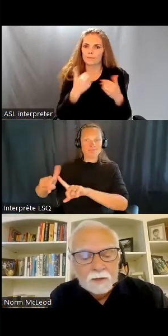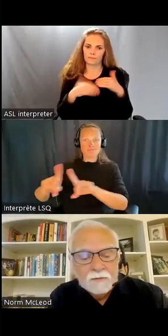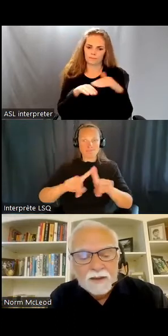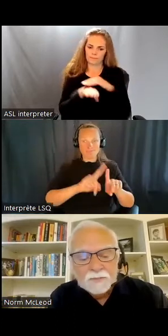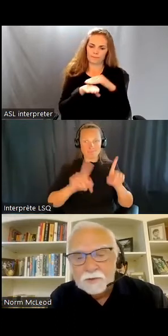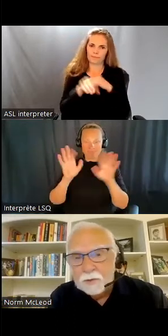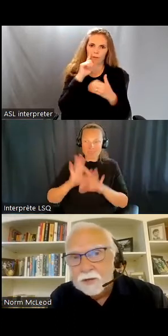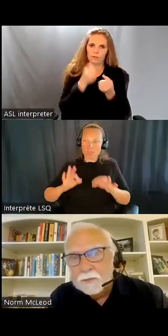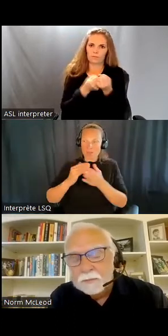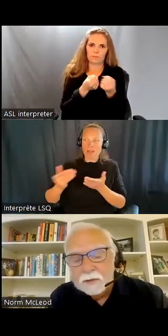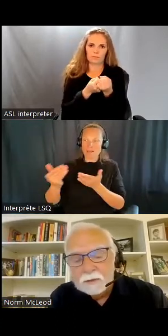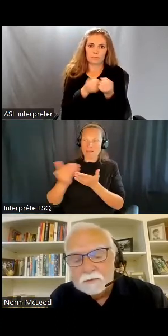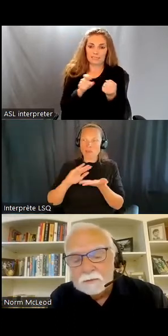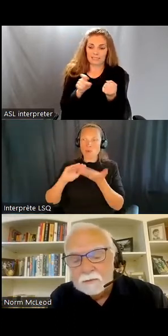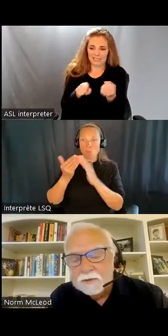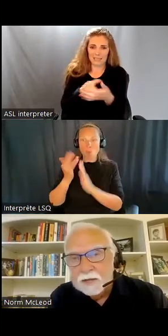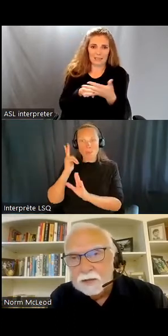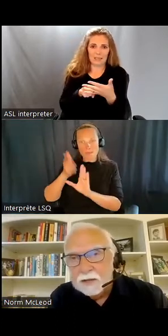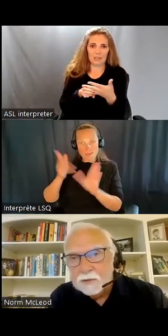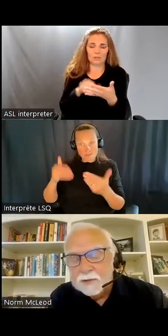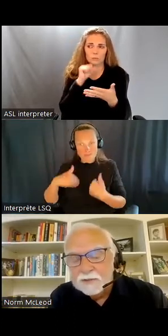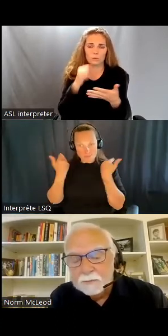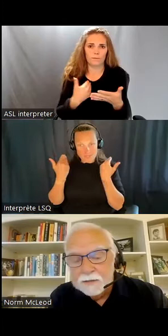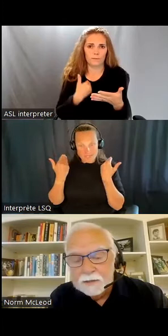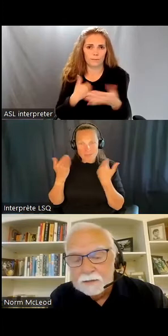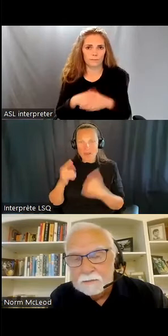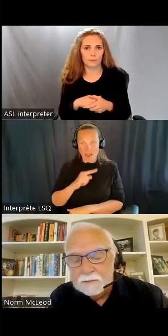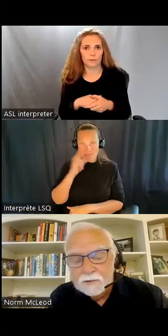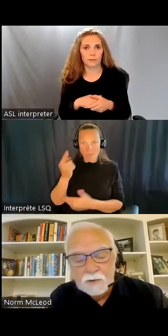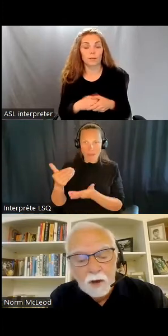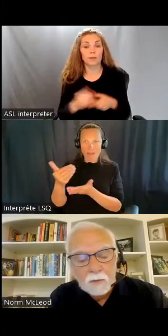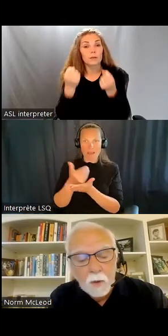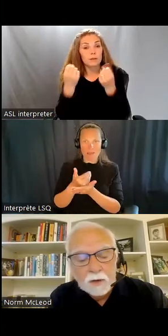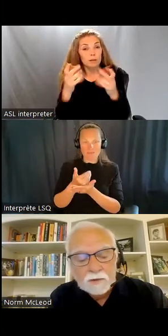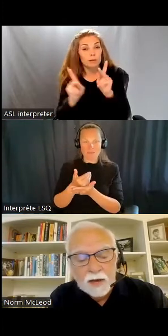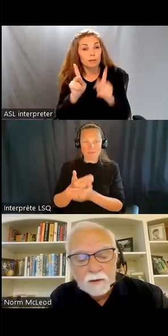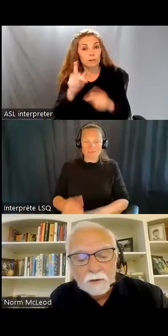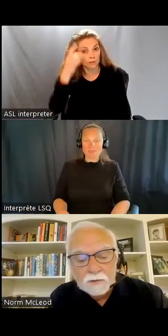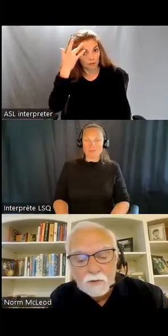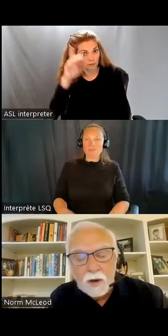indépendante dans la communauté. La grande majorité des personnes ayant une déficience intellectuelle